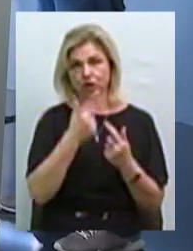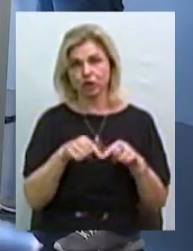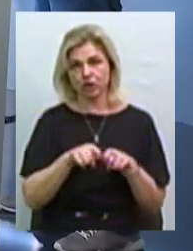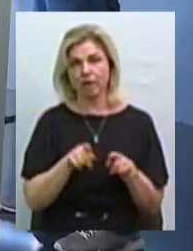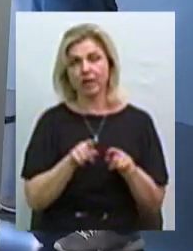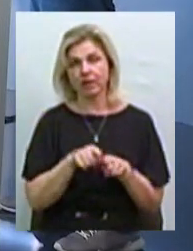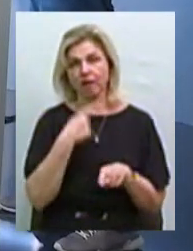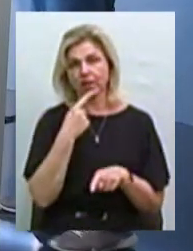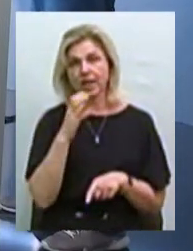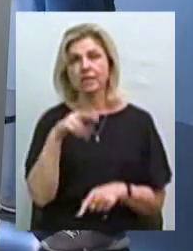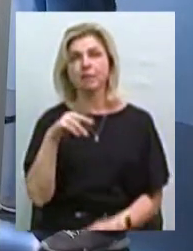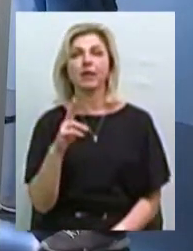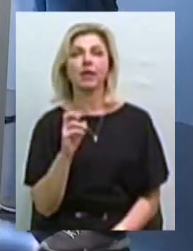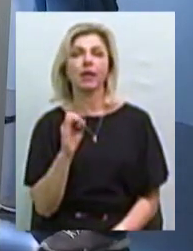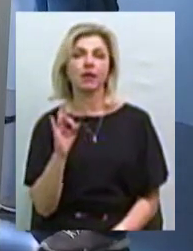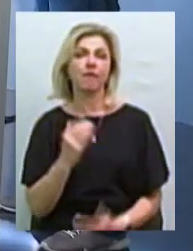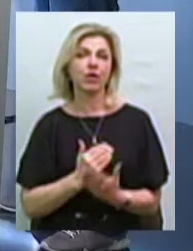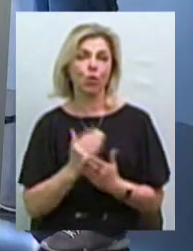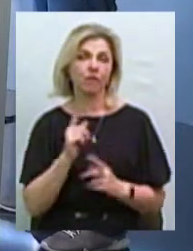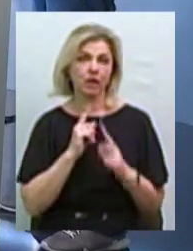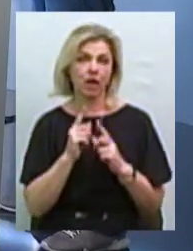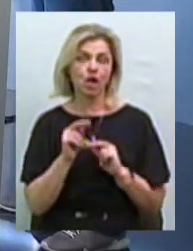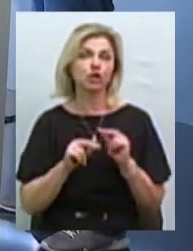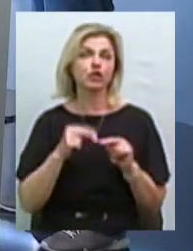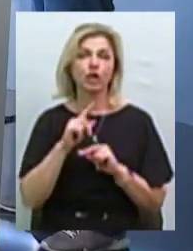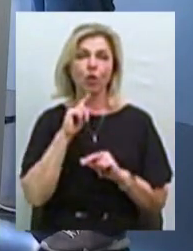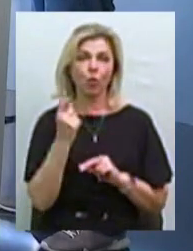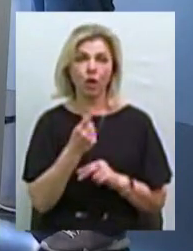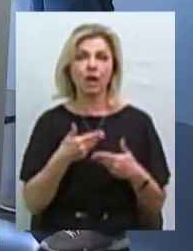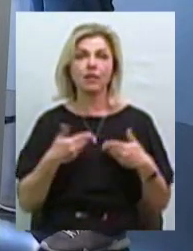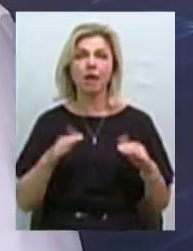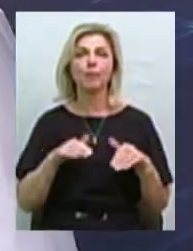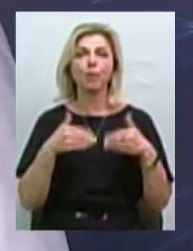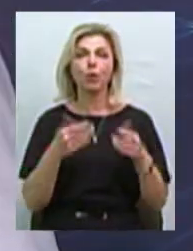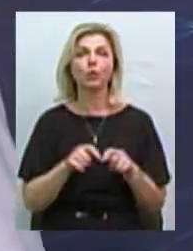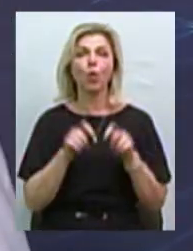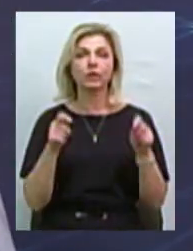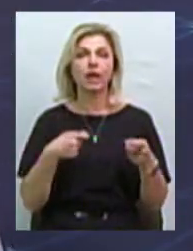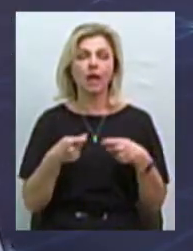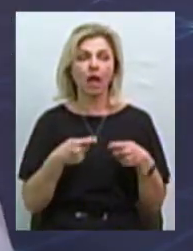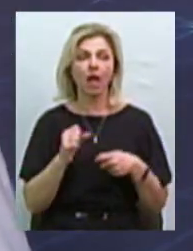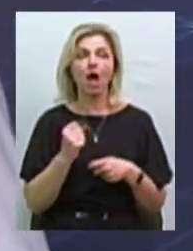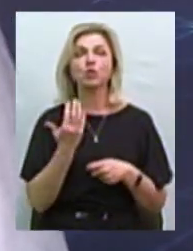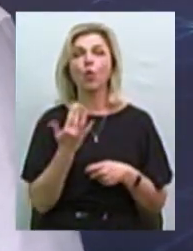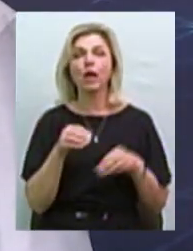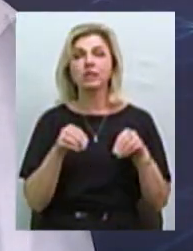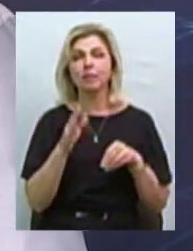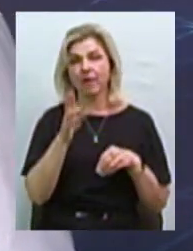спікер Верховної Ради. Через рік нам пропонують вже відкрити ринок, а скільки землі в державі, ми ще не знаємо.